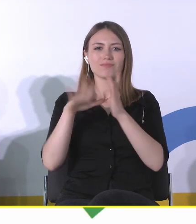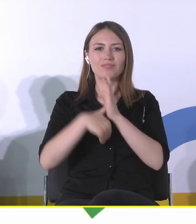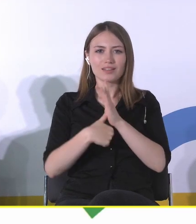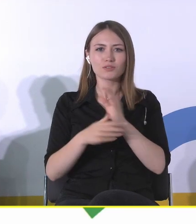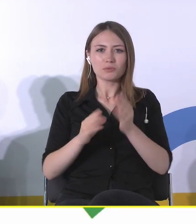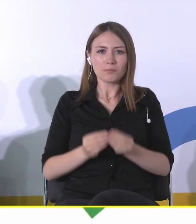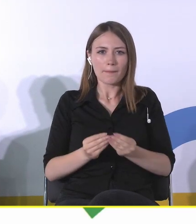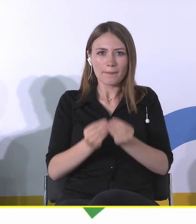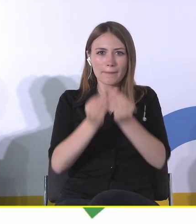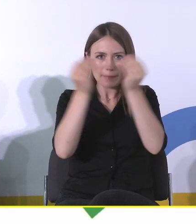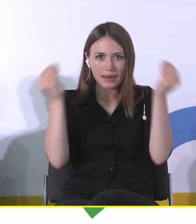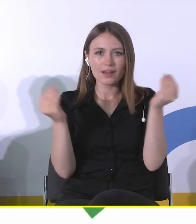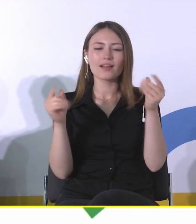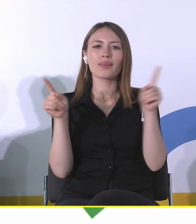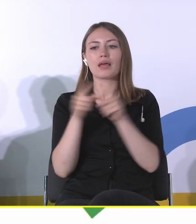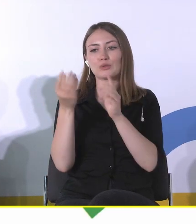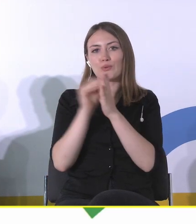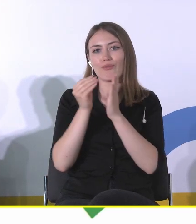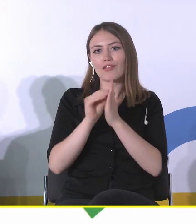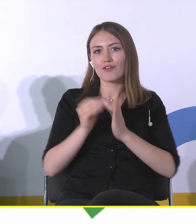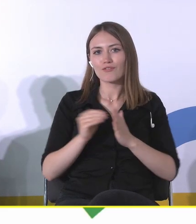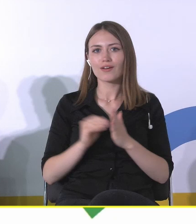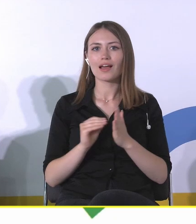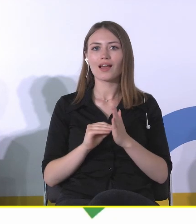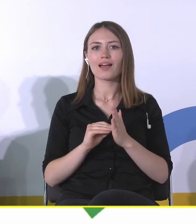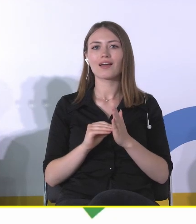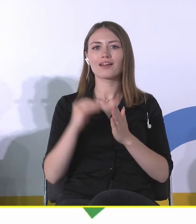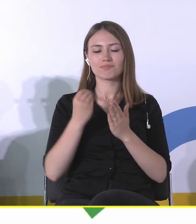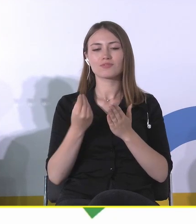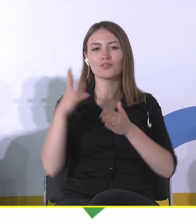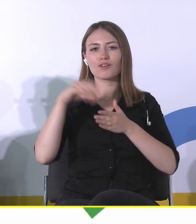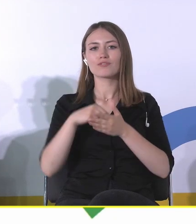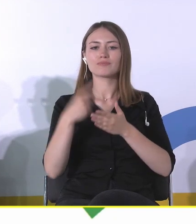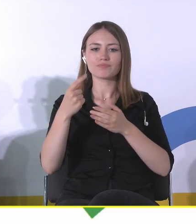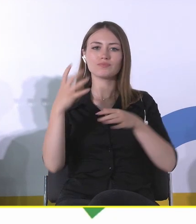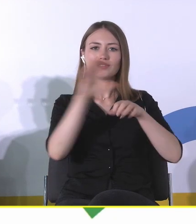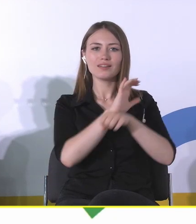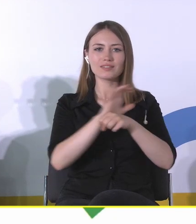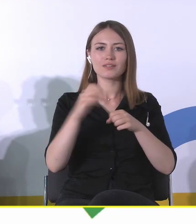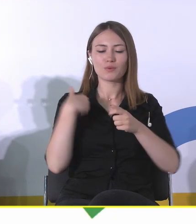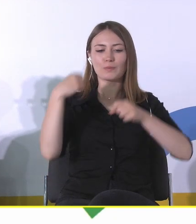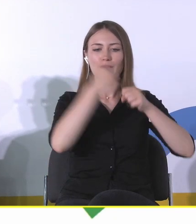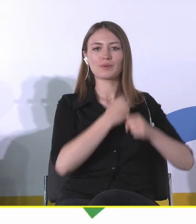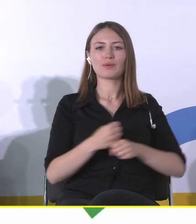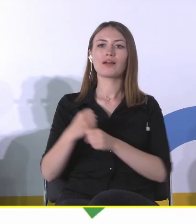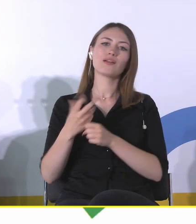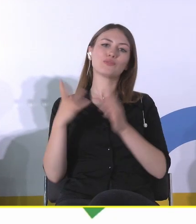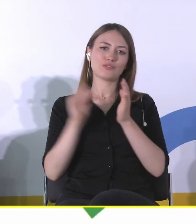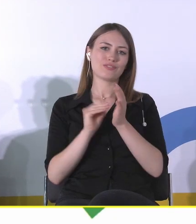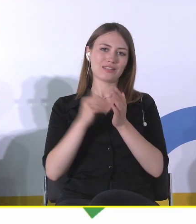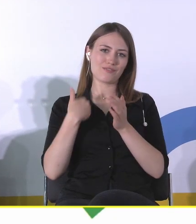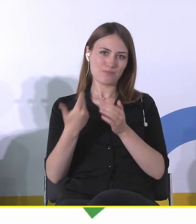dodawać takie elementy, które, czy też rzemiosła artystycznego, które gdzieś tam się pojawiały w tym doświadczeniu, tutaj